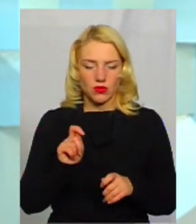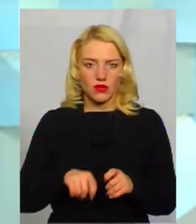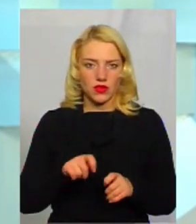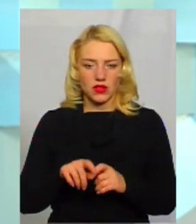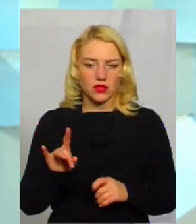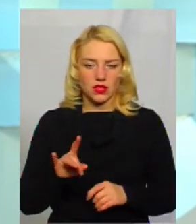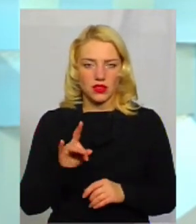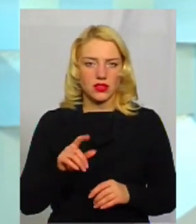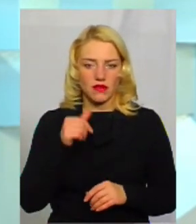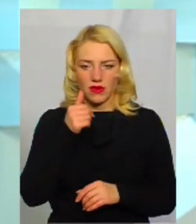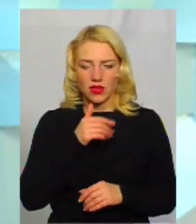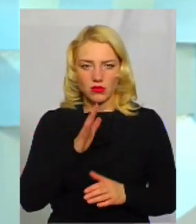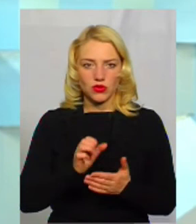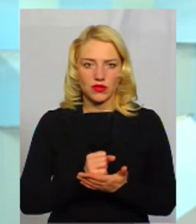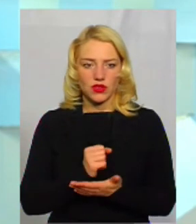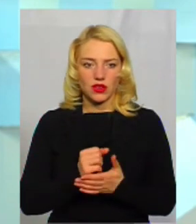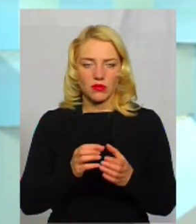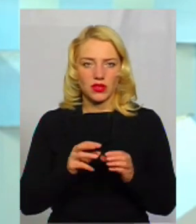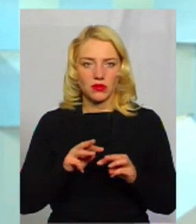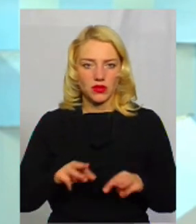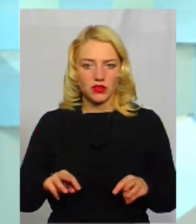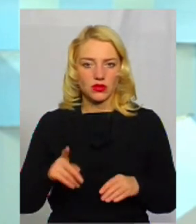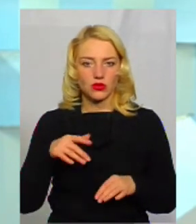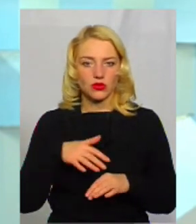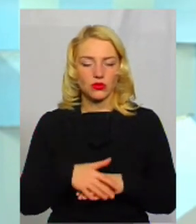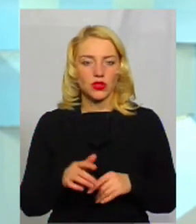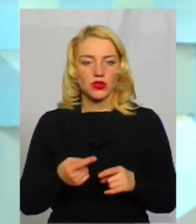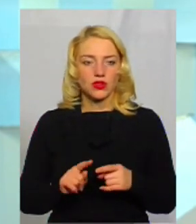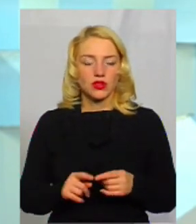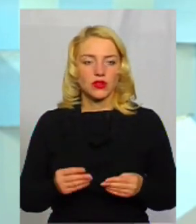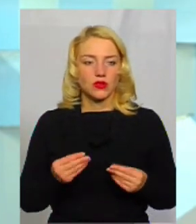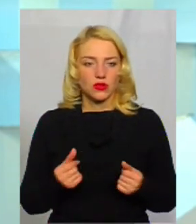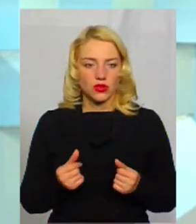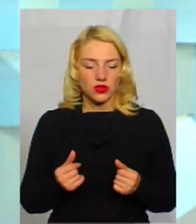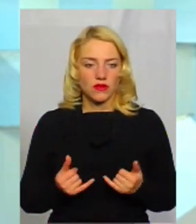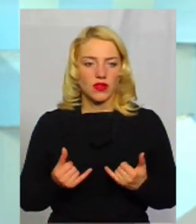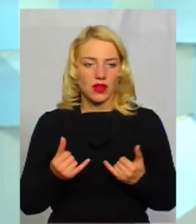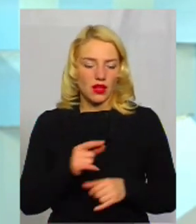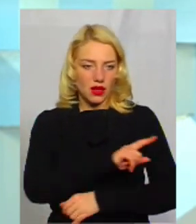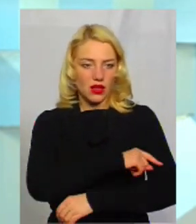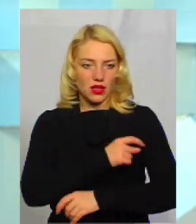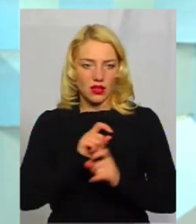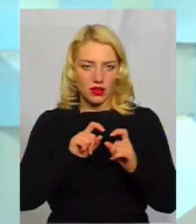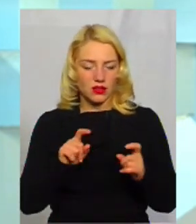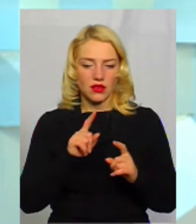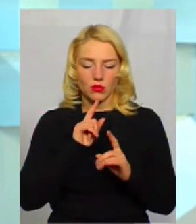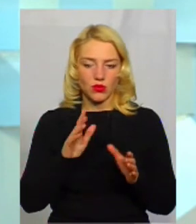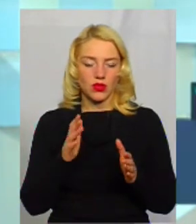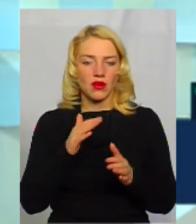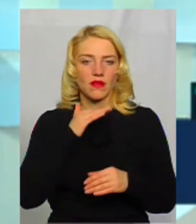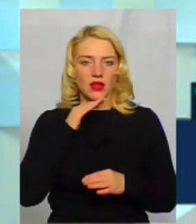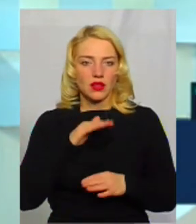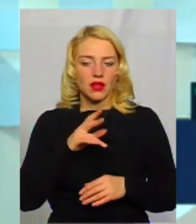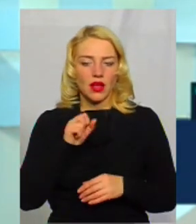рік і затверджують на Кабінетом міністром. Ну, зрозуміло, що цих коштів для лікарні не буде хватати. Але